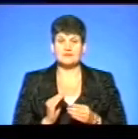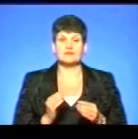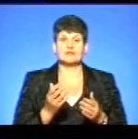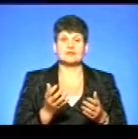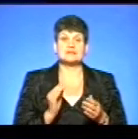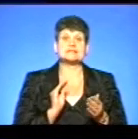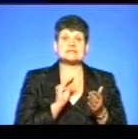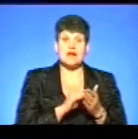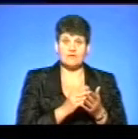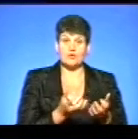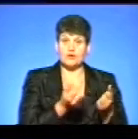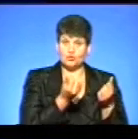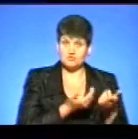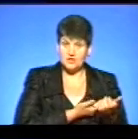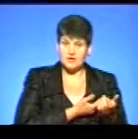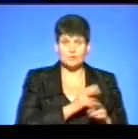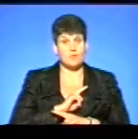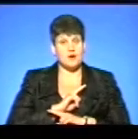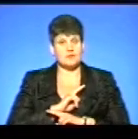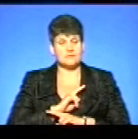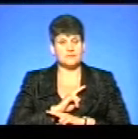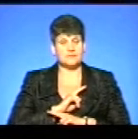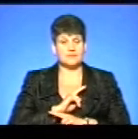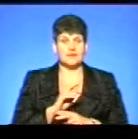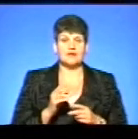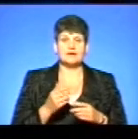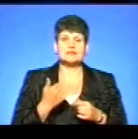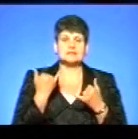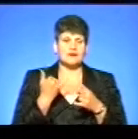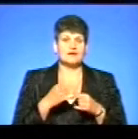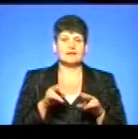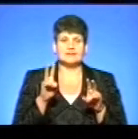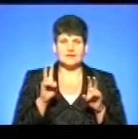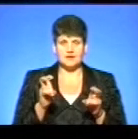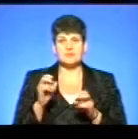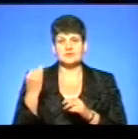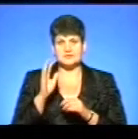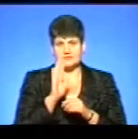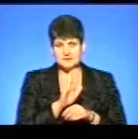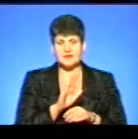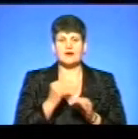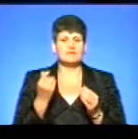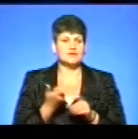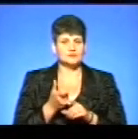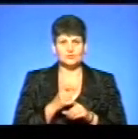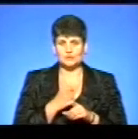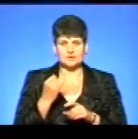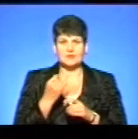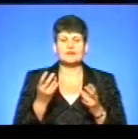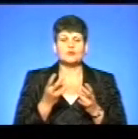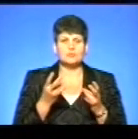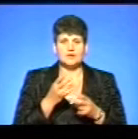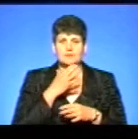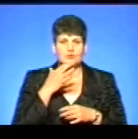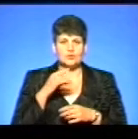рятуємо життя, чи хворий помирає. Зрозуміло. Але ми з вами вже трошки відійшли від нашої основної теми. Це дуже цікава фактично тема. І вона дуже необхідна